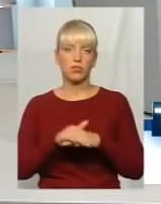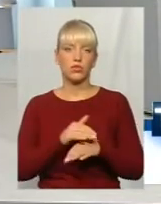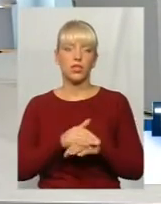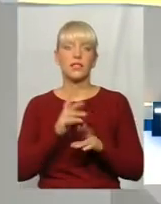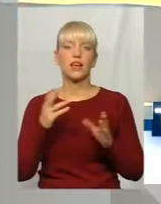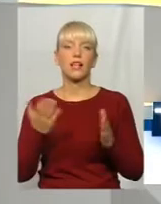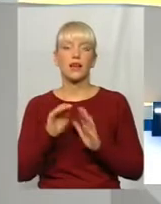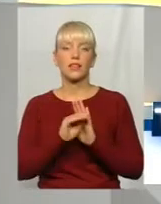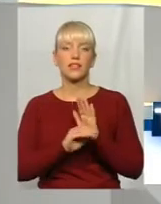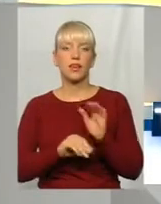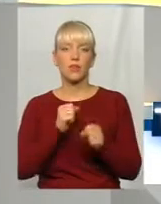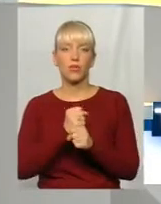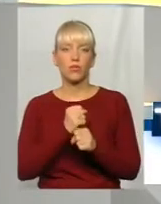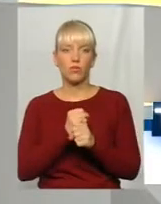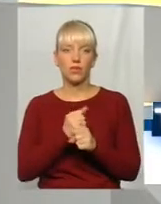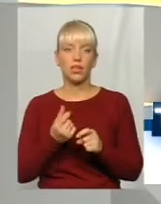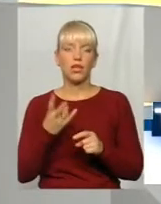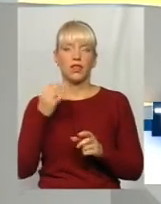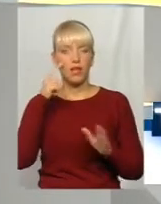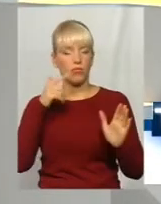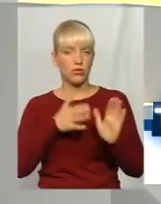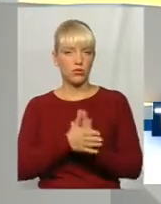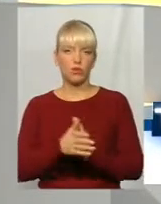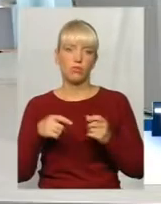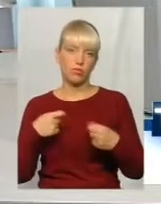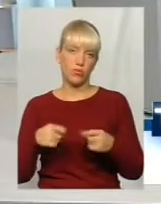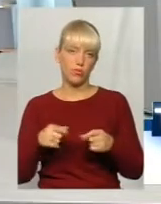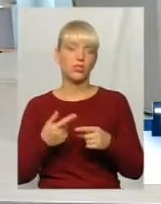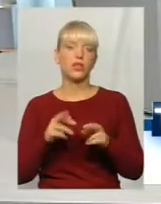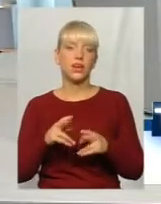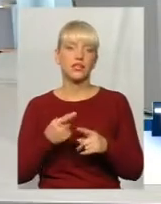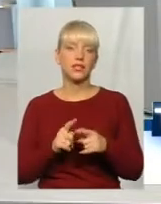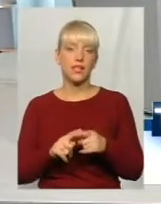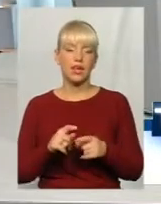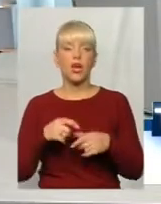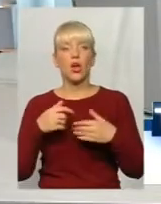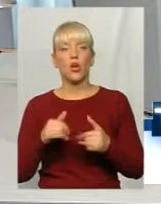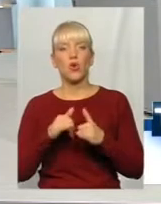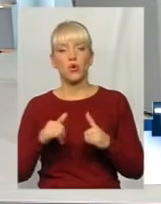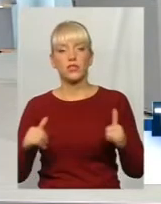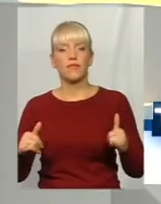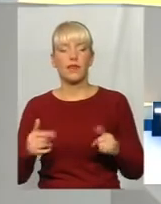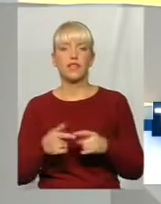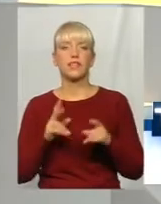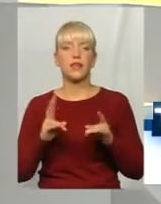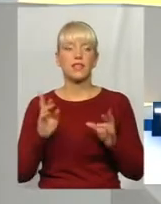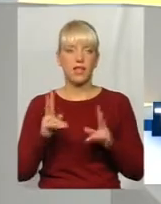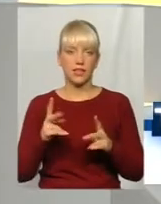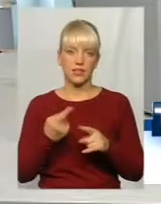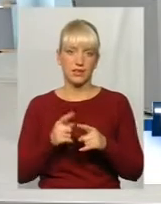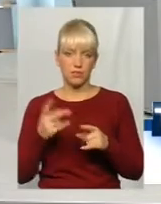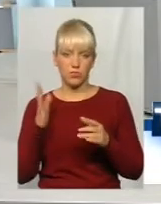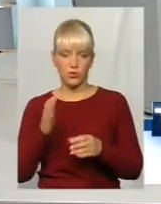яка схема роботи на прозоропродажі, як це відбувається, який алгоритм дії, як побудованося?